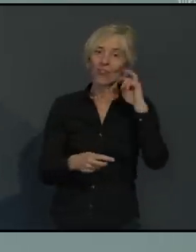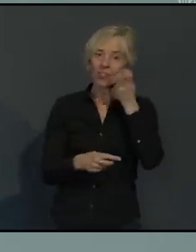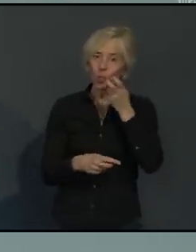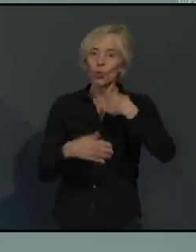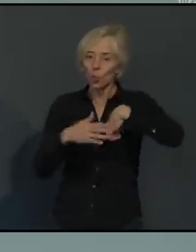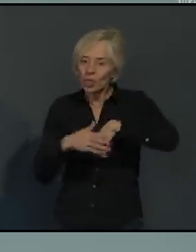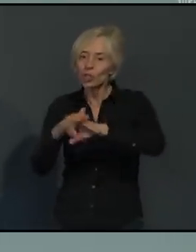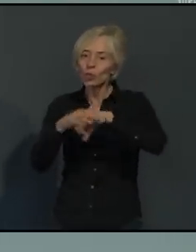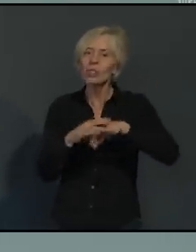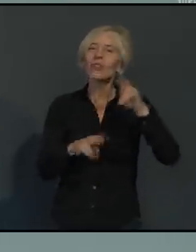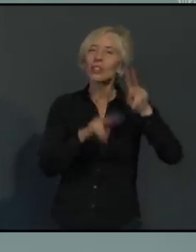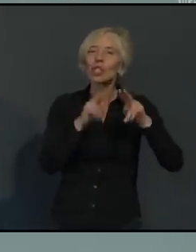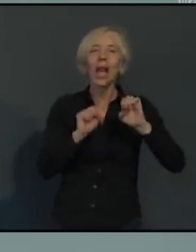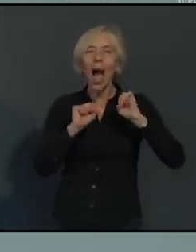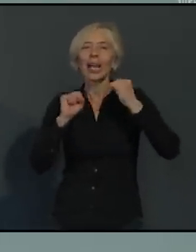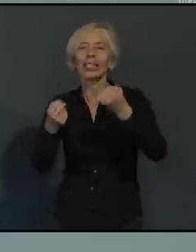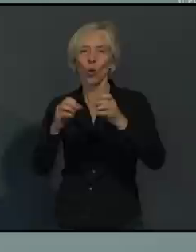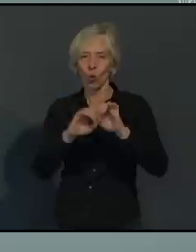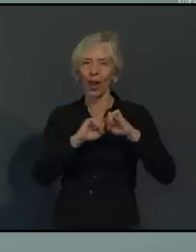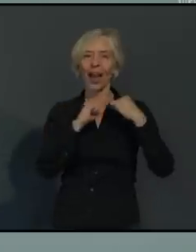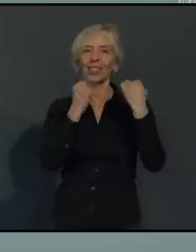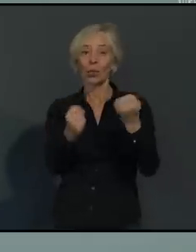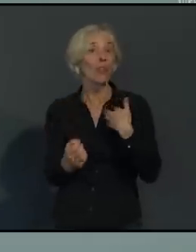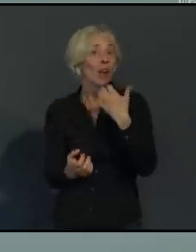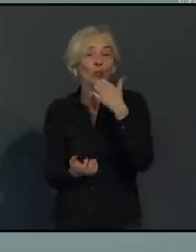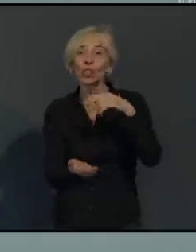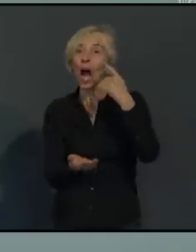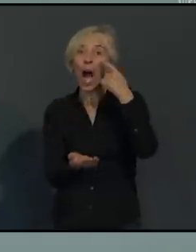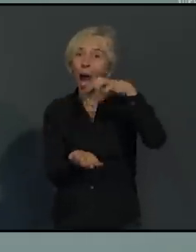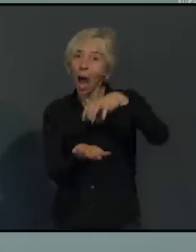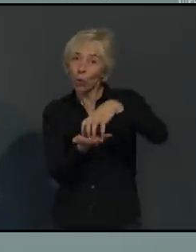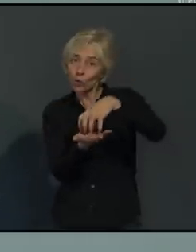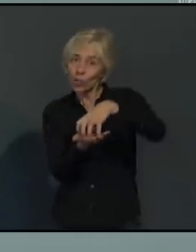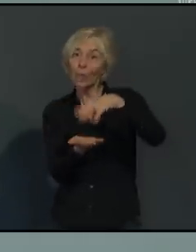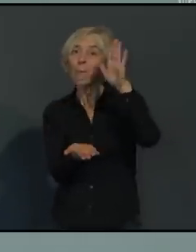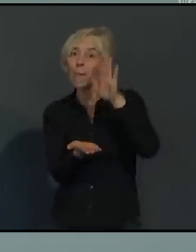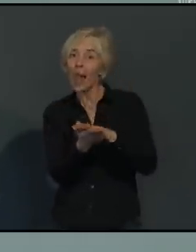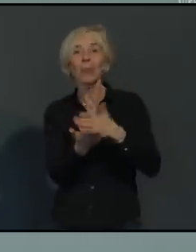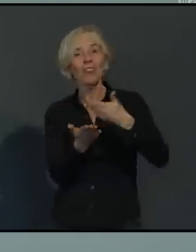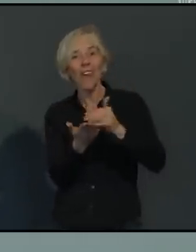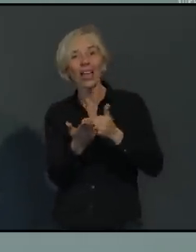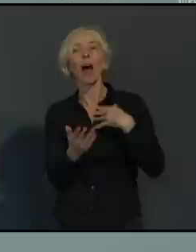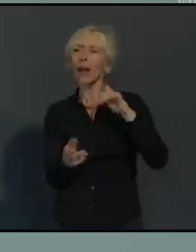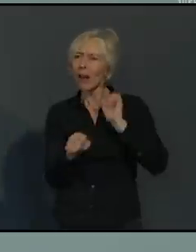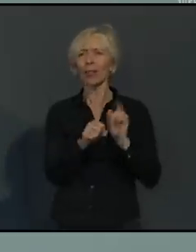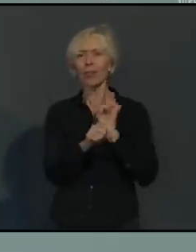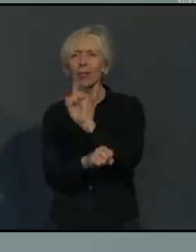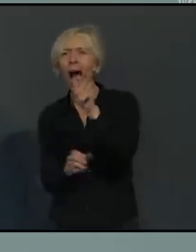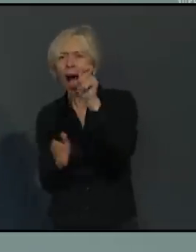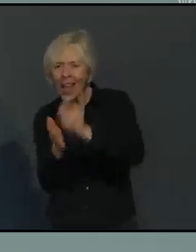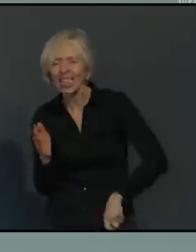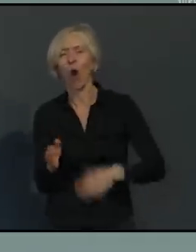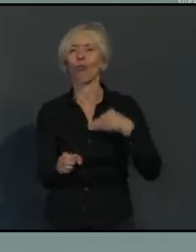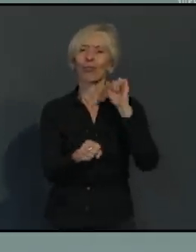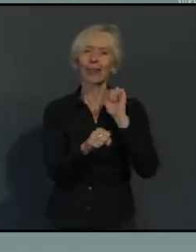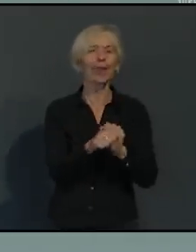mit dem Ziel eben, dass Augsburg als Einkaufs und Erlebnisziel eben immer im Kopf bleibt. Die Adventszeit ist